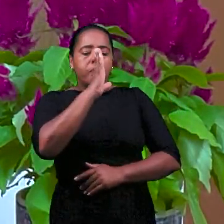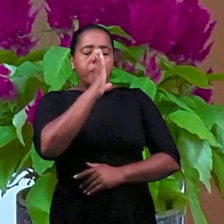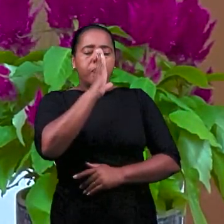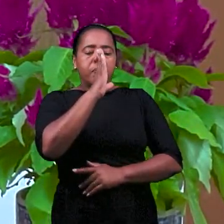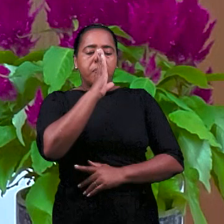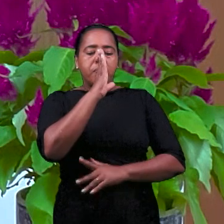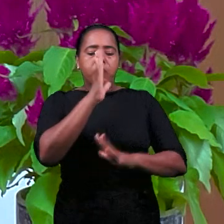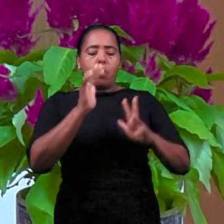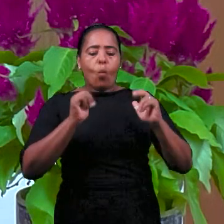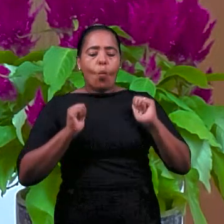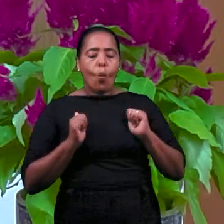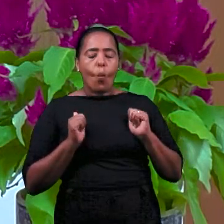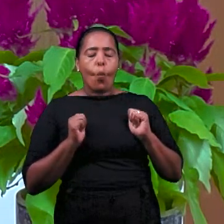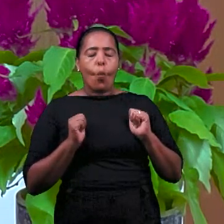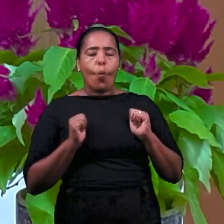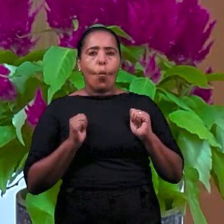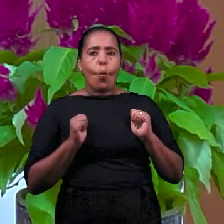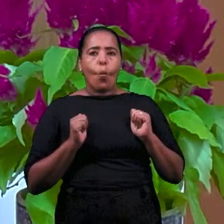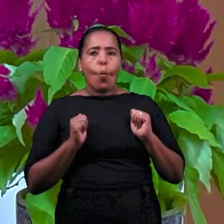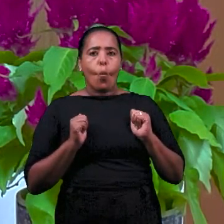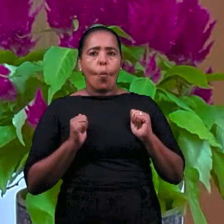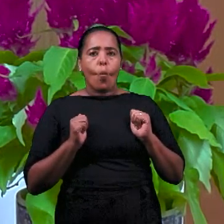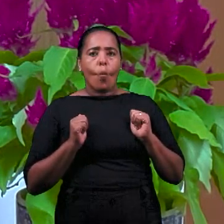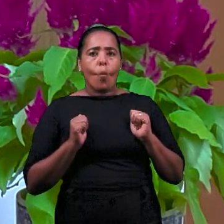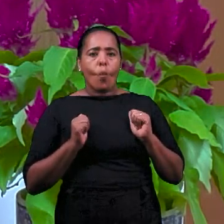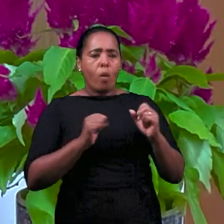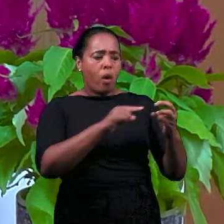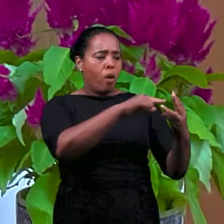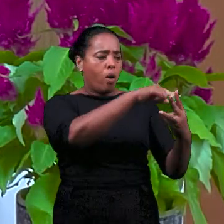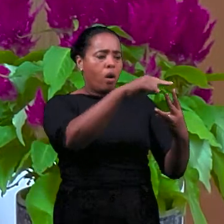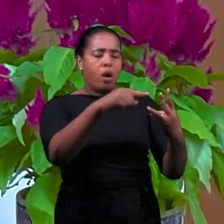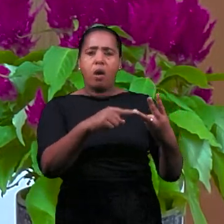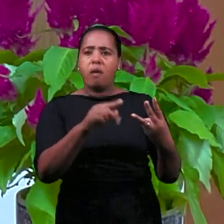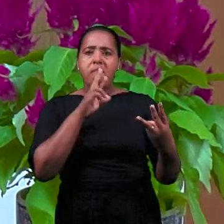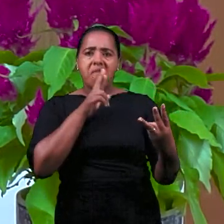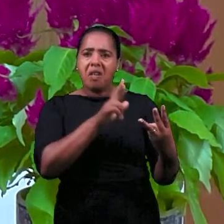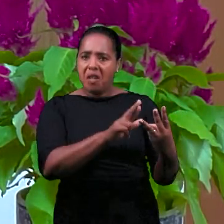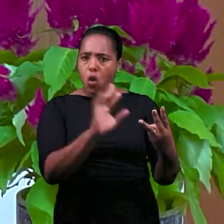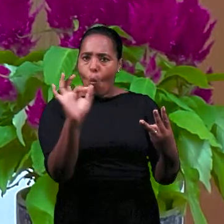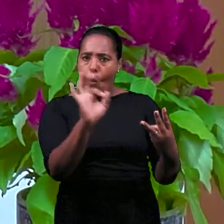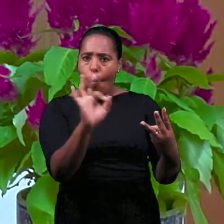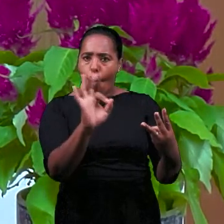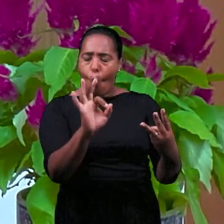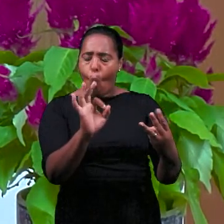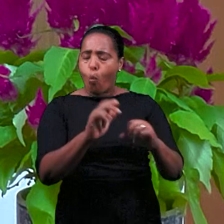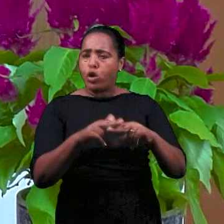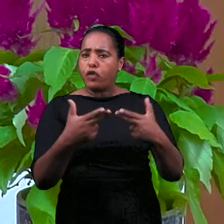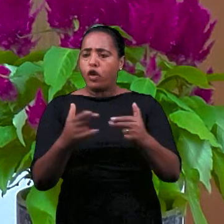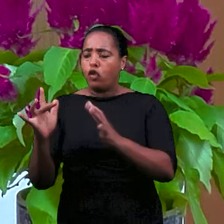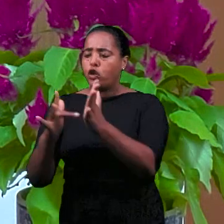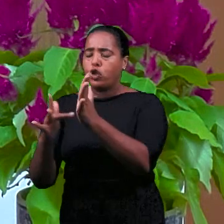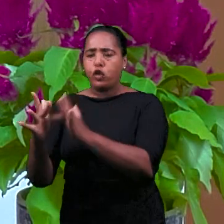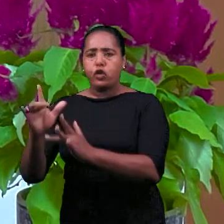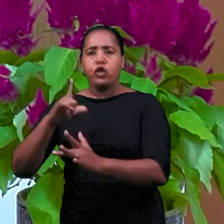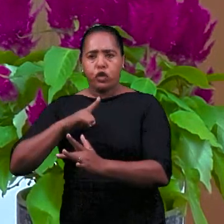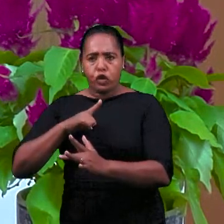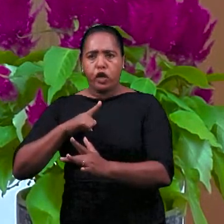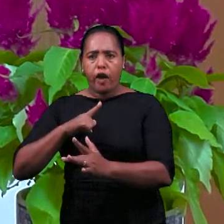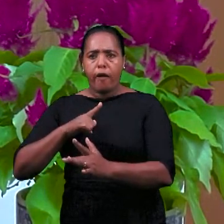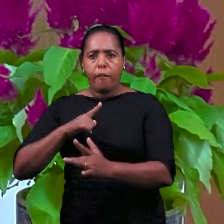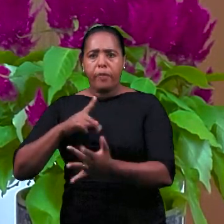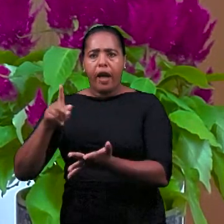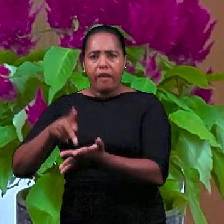или римлян или иудеев, потому что у него была истина